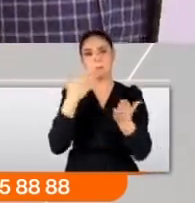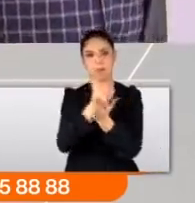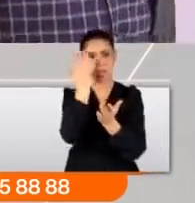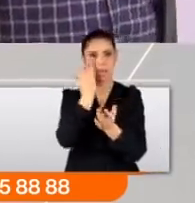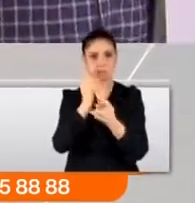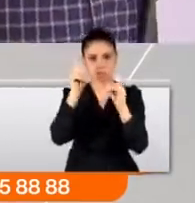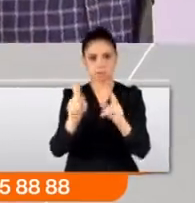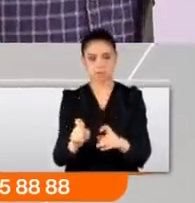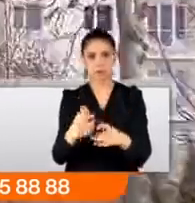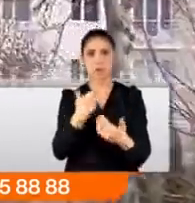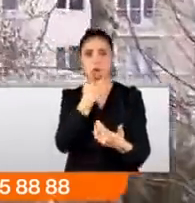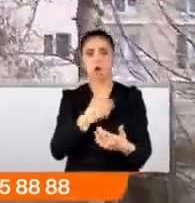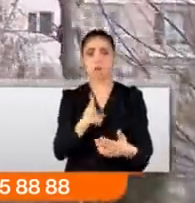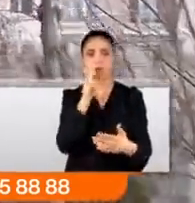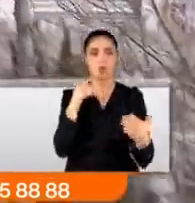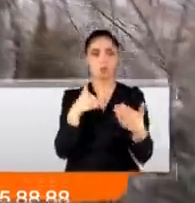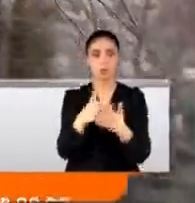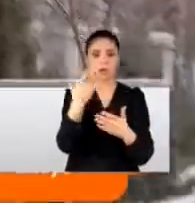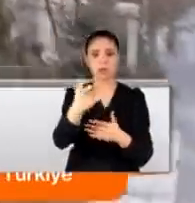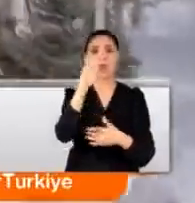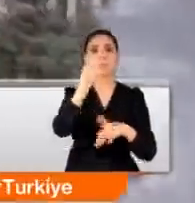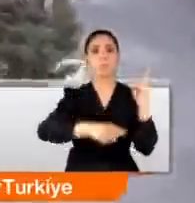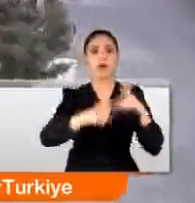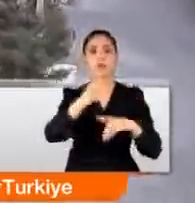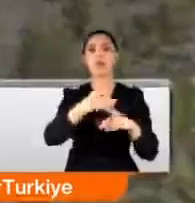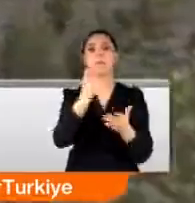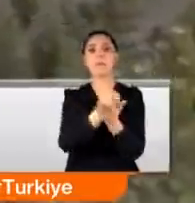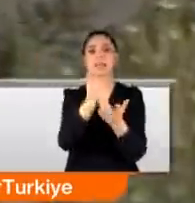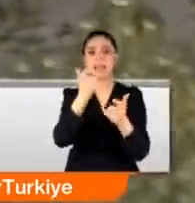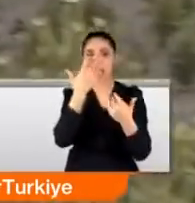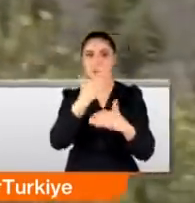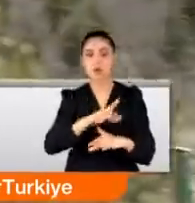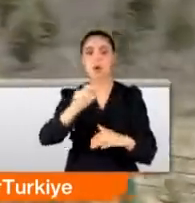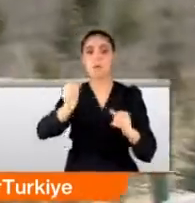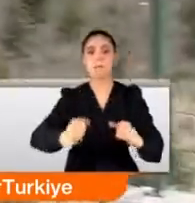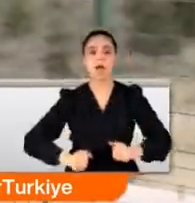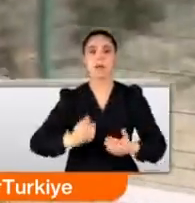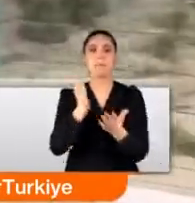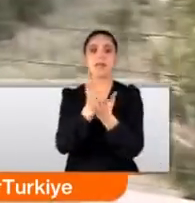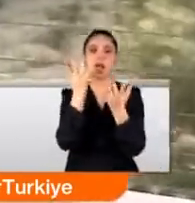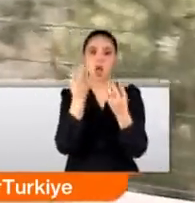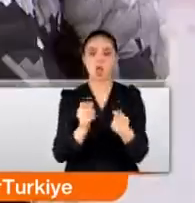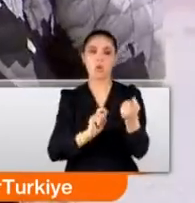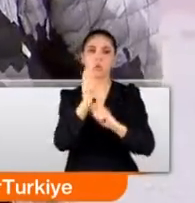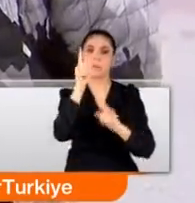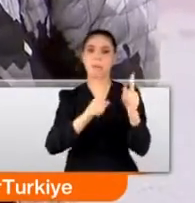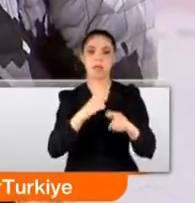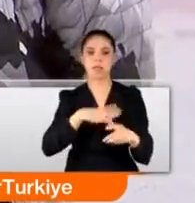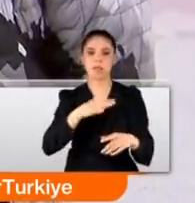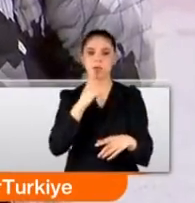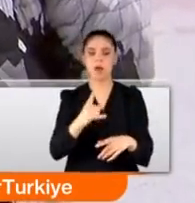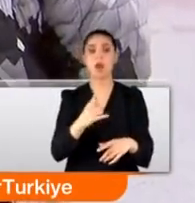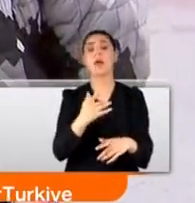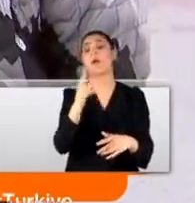seyredeceğiz ömrümüzün sonuna kadar? Kimi ise mevcut mezarlıkta yer kalmadığı için parkın mezarlık olarak kullanılmasını istiyor. Canlıdan